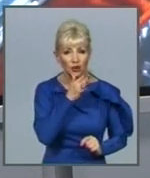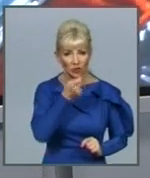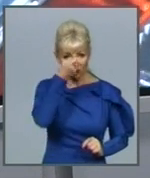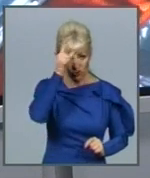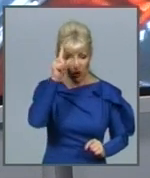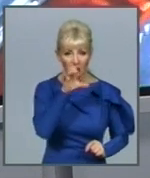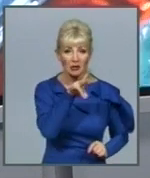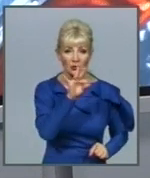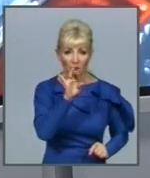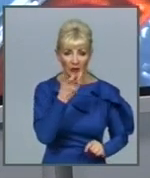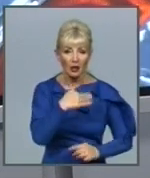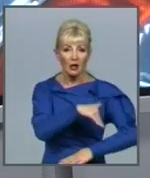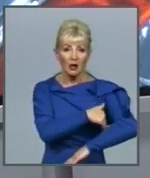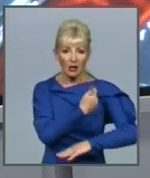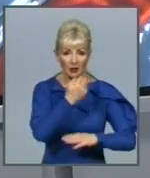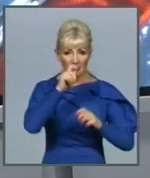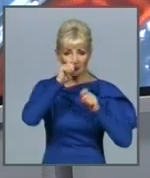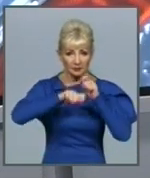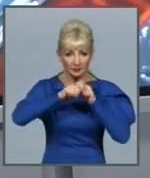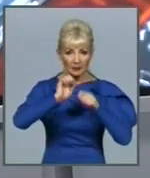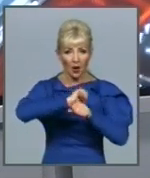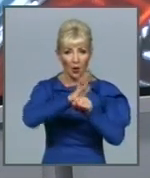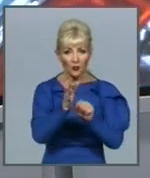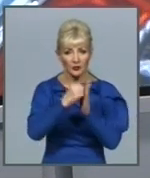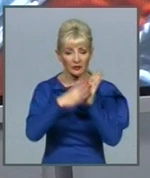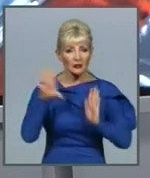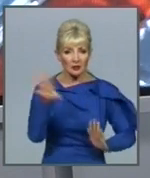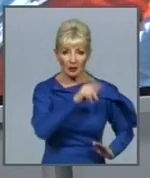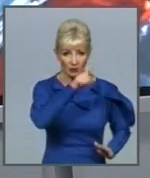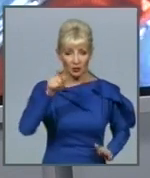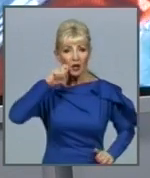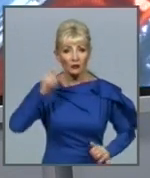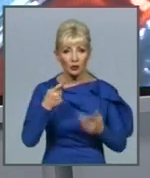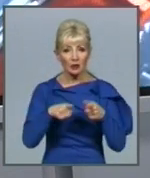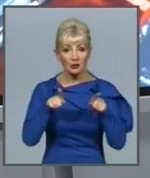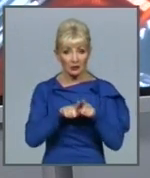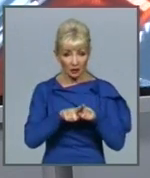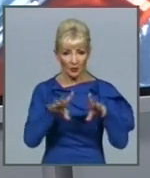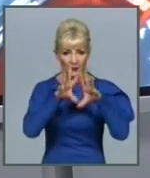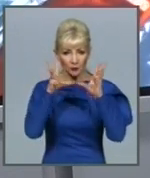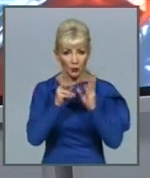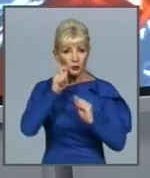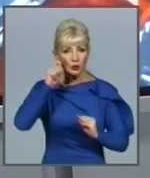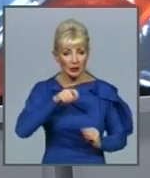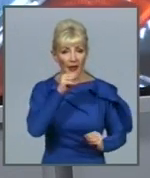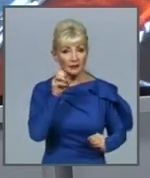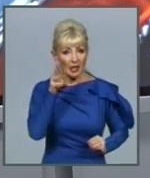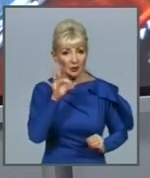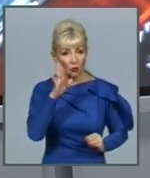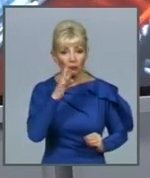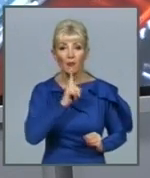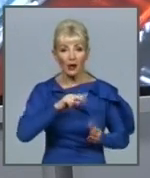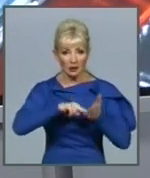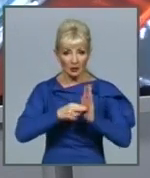протестувати на ковід-19 усіх своїх жителів. В Україні такого загальнаціонального тестування поки не планують, однак МОЗ має намір